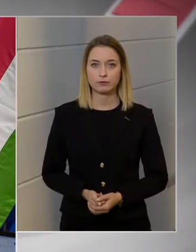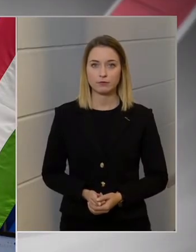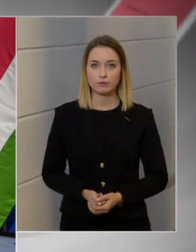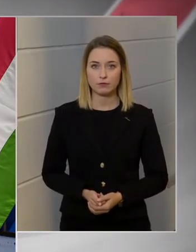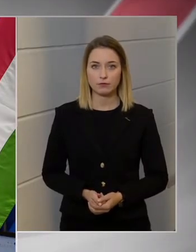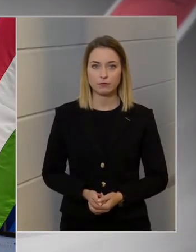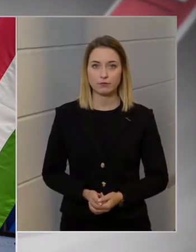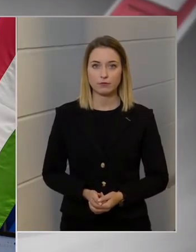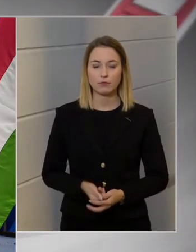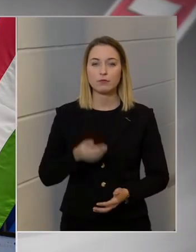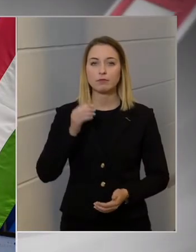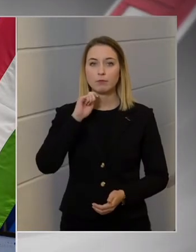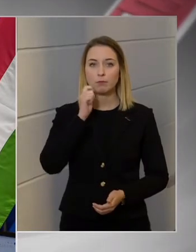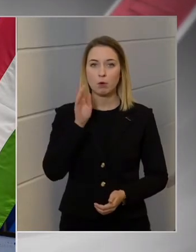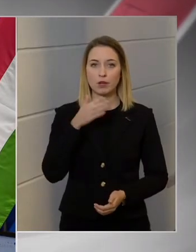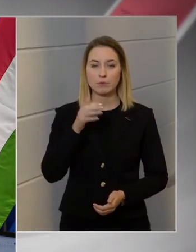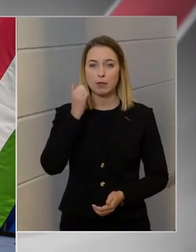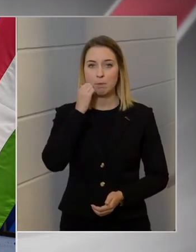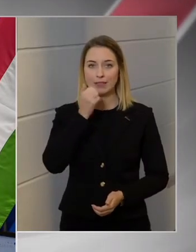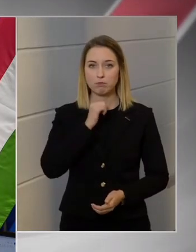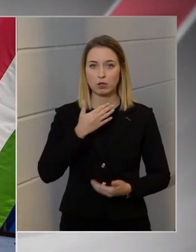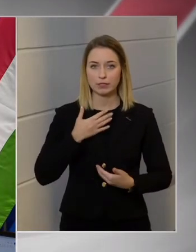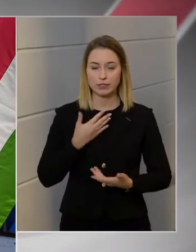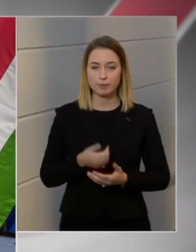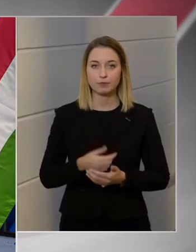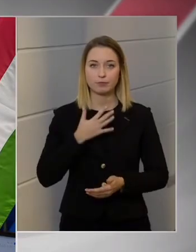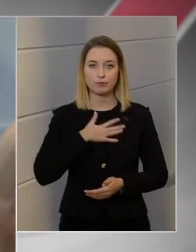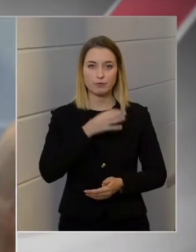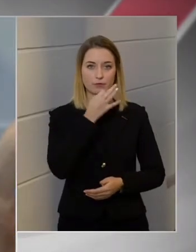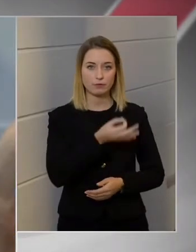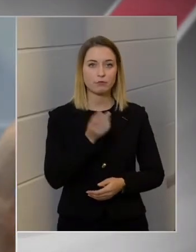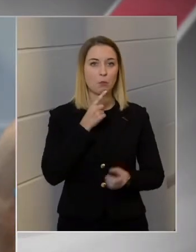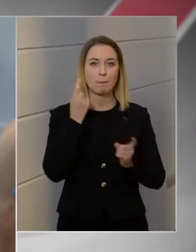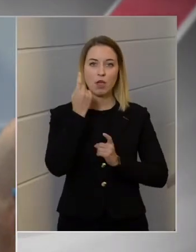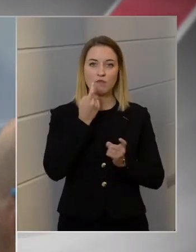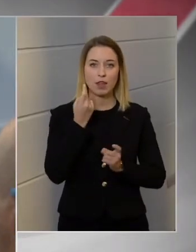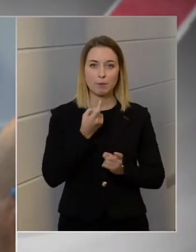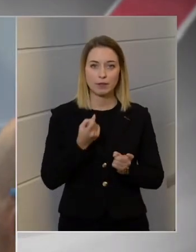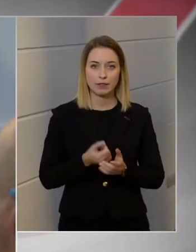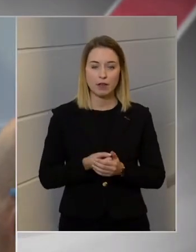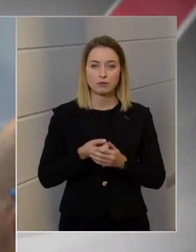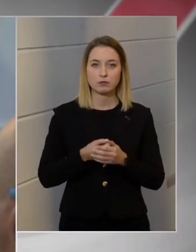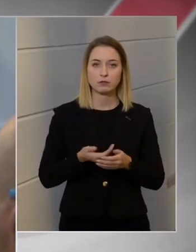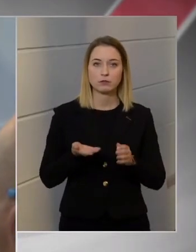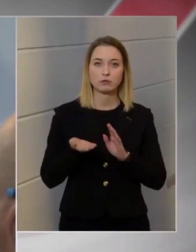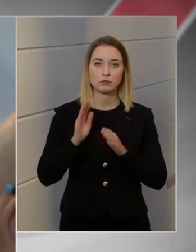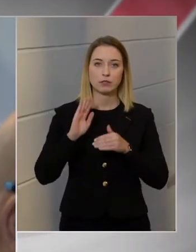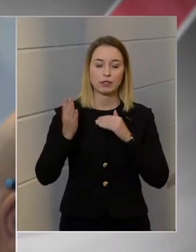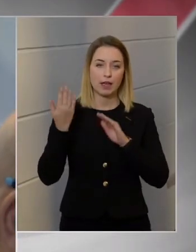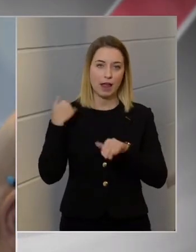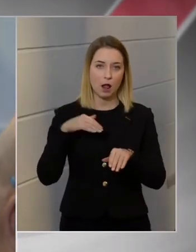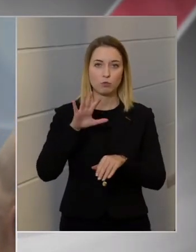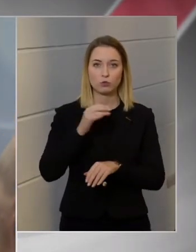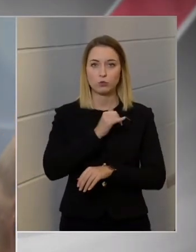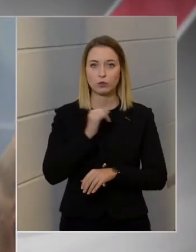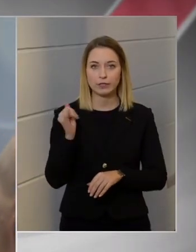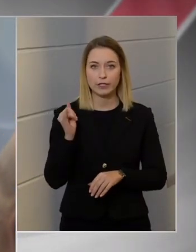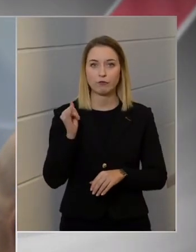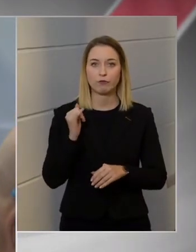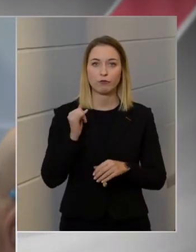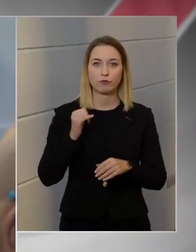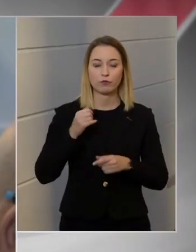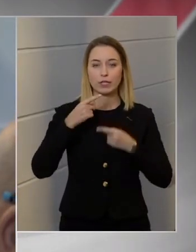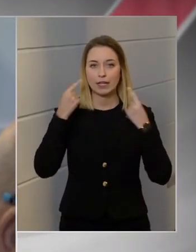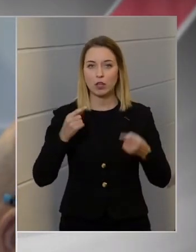Máté Patrik Véko Magyar Nemzettől. Azt szeretném kérdezni miniszter útól, mi a véleménye arról, hogy az elmúlt hetekben több olyan nyilatkozott is napvilágot